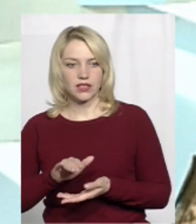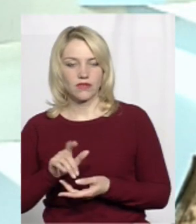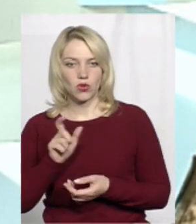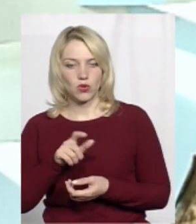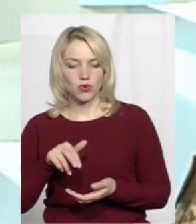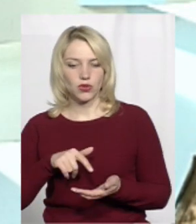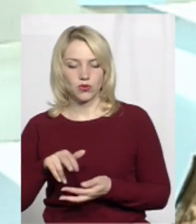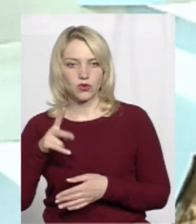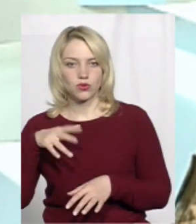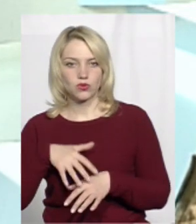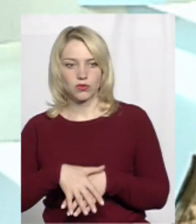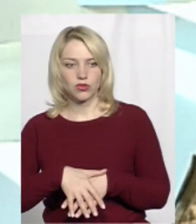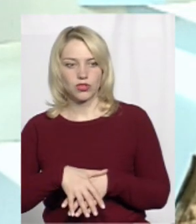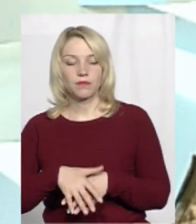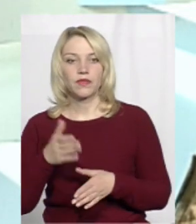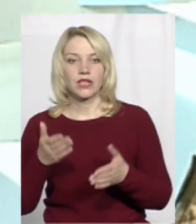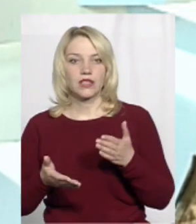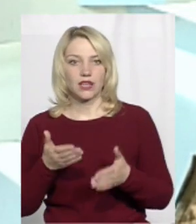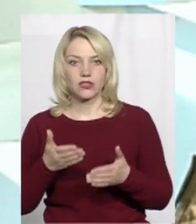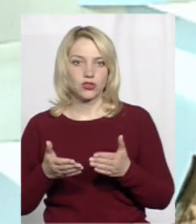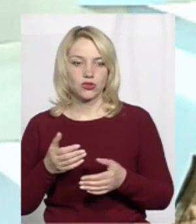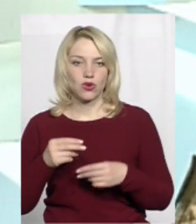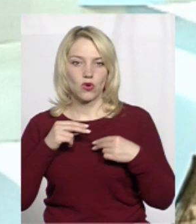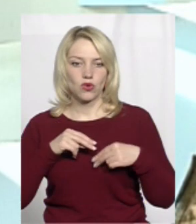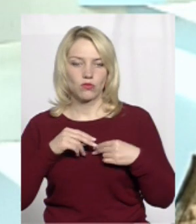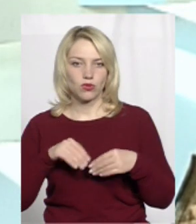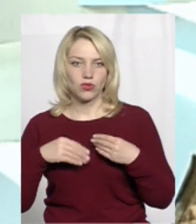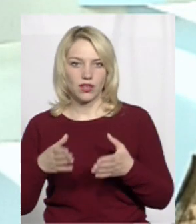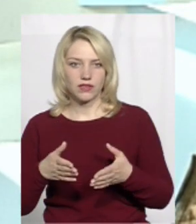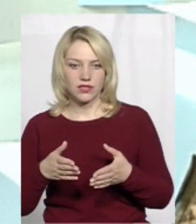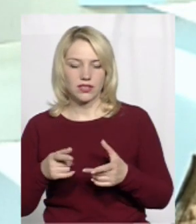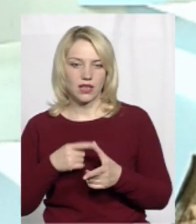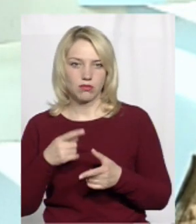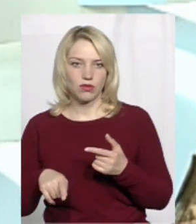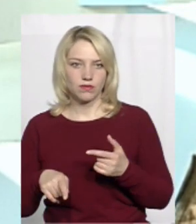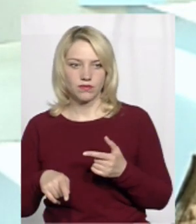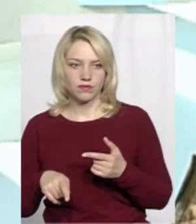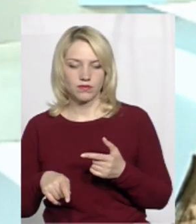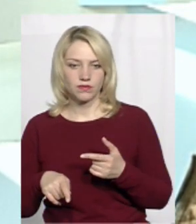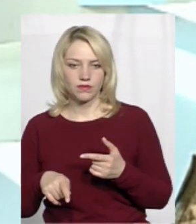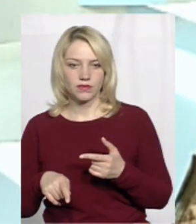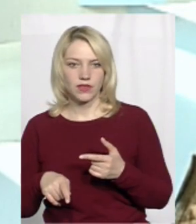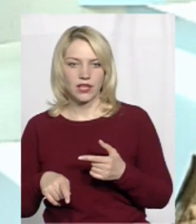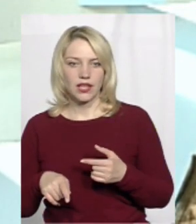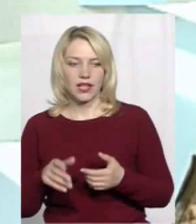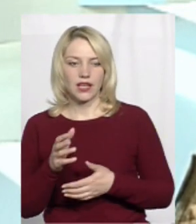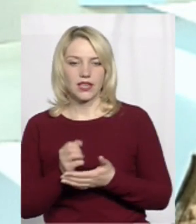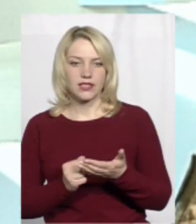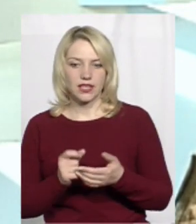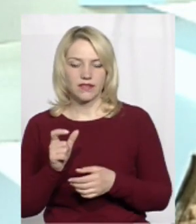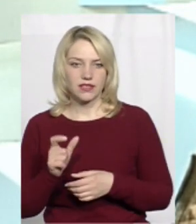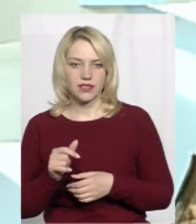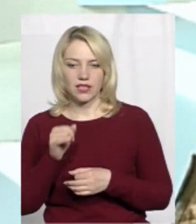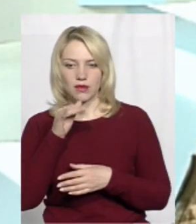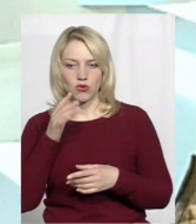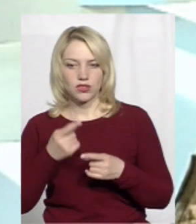люди йдуть, розуміючи. Якщо, наприклад, роботодавець або резервіст не